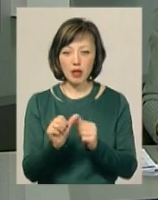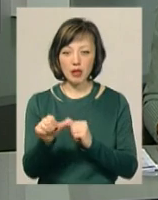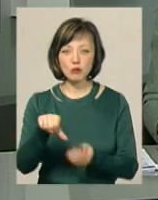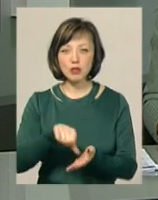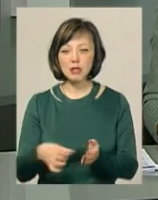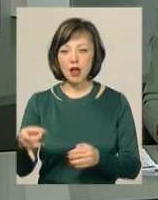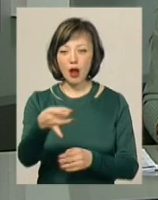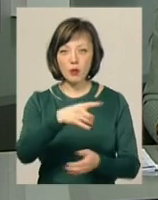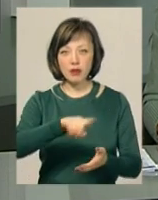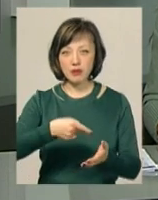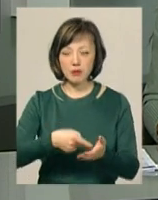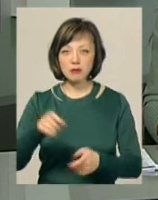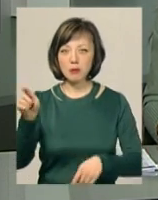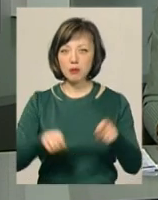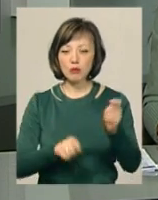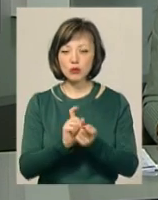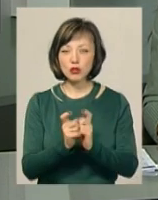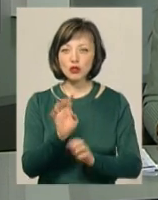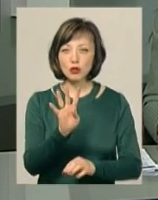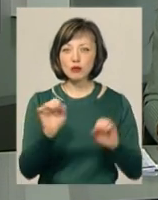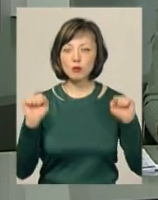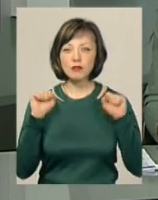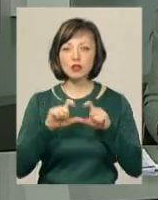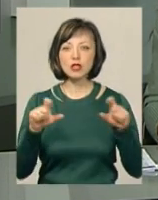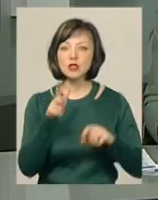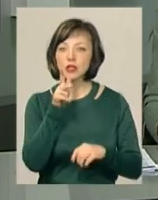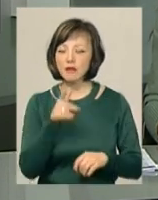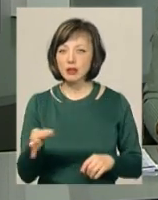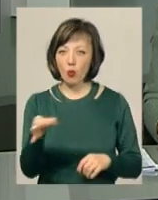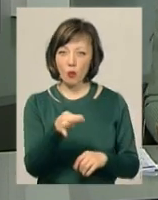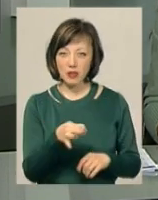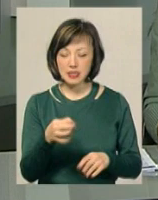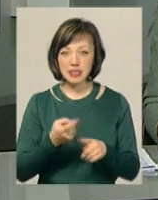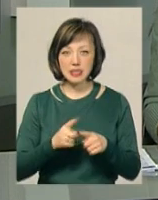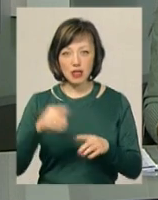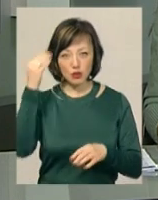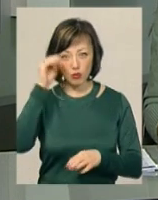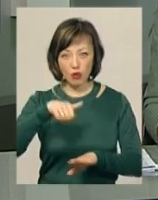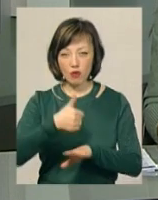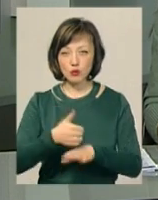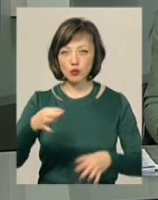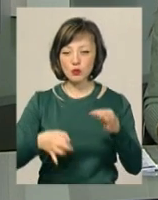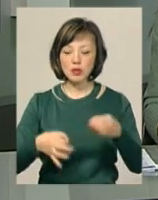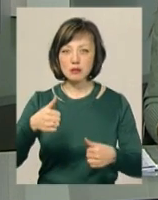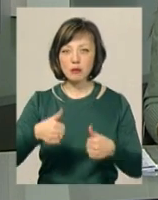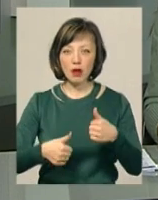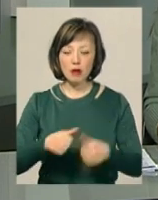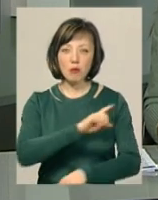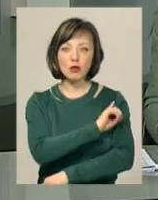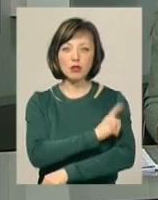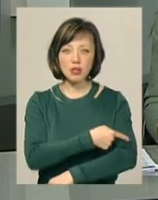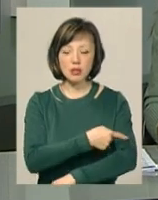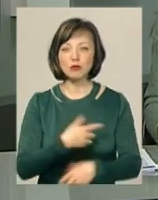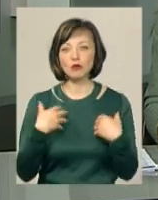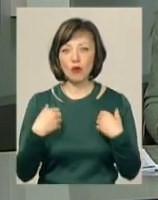учасників з районів і міст Хмельниччини, прибули борці з чотирьох спортивних шкіл Чернівецької області. Це, на думку головного судді змагань, Юрія Дячка посилило